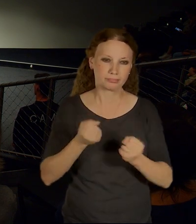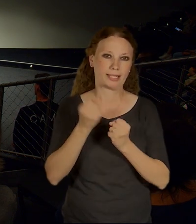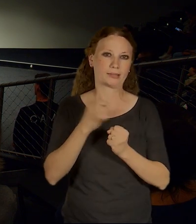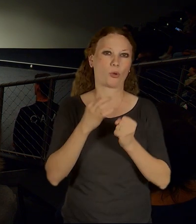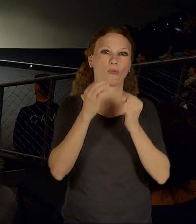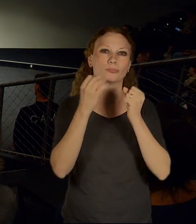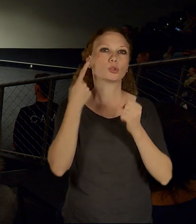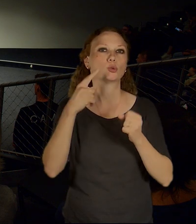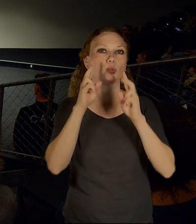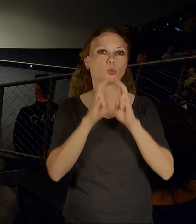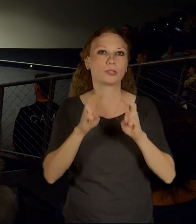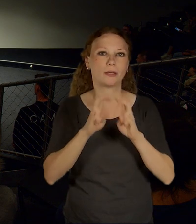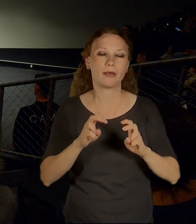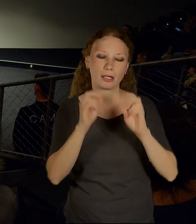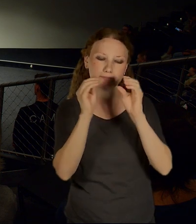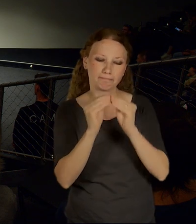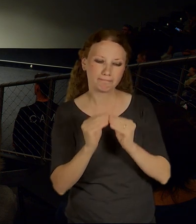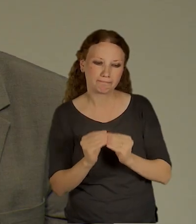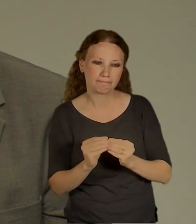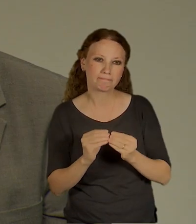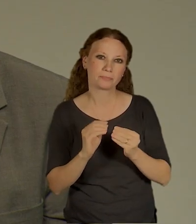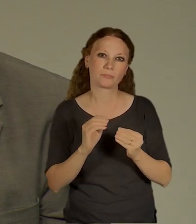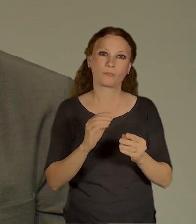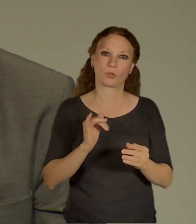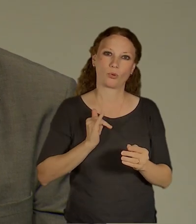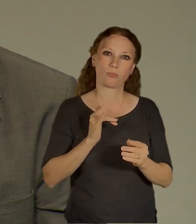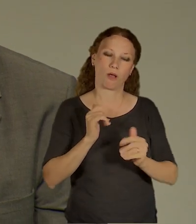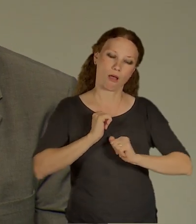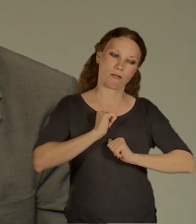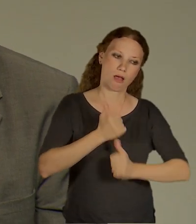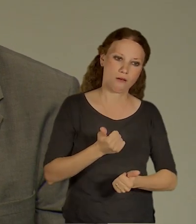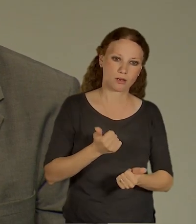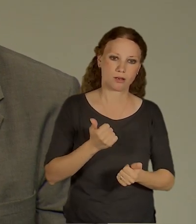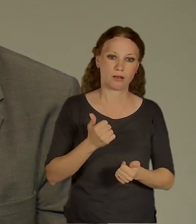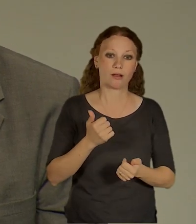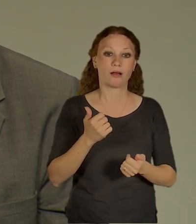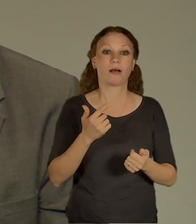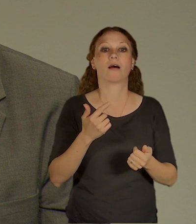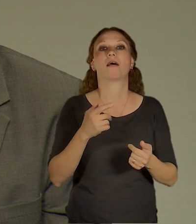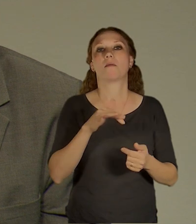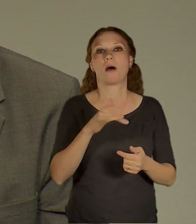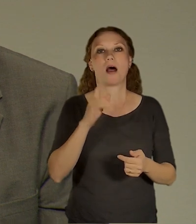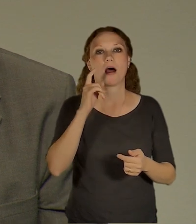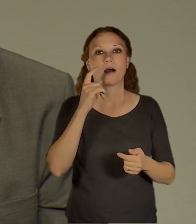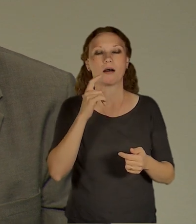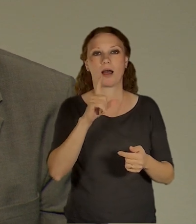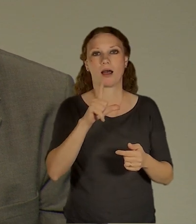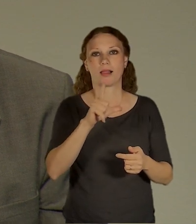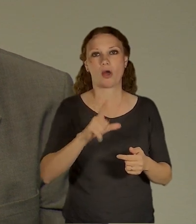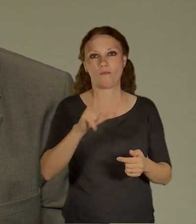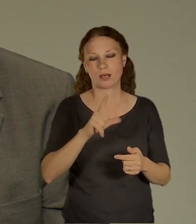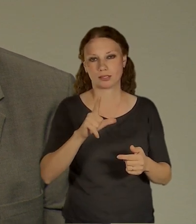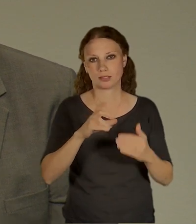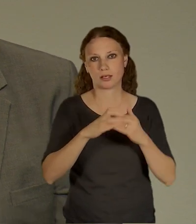která dá právě vizi tomu prostoru od té vlastně dneska trošku nepochopitelně mimoúrovňové křižovatky na Lehovci, tam jak je vlastně